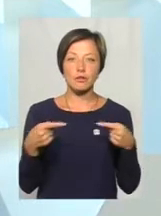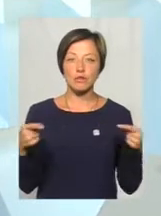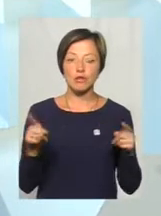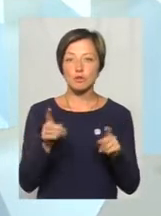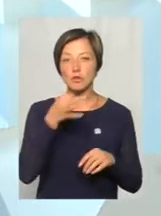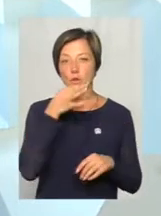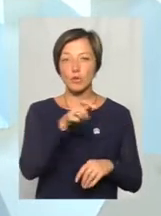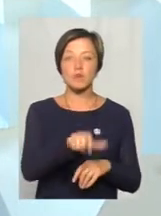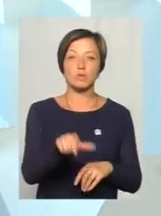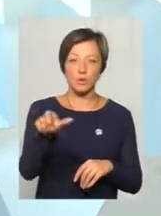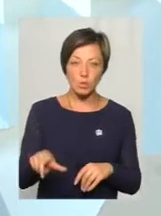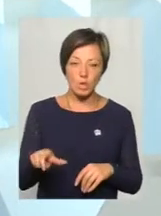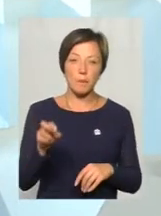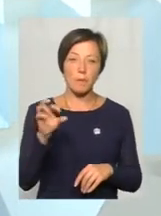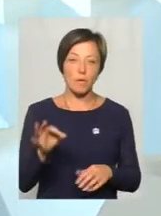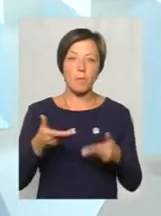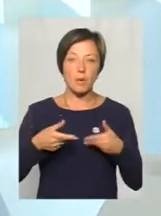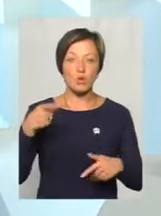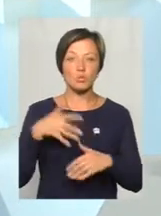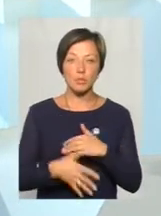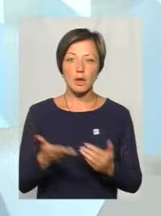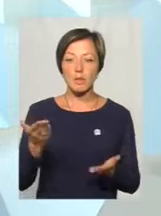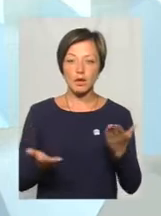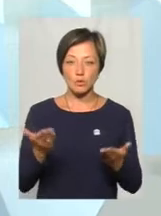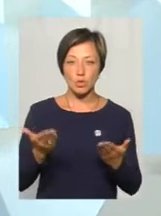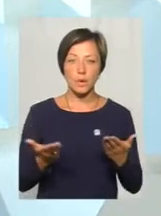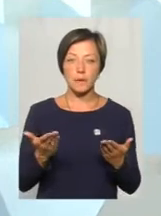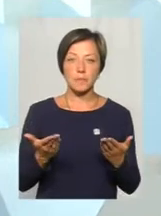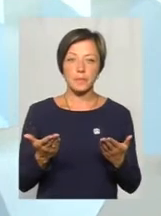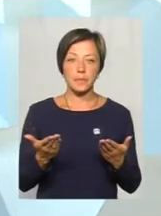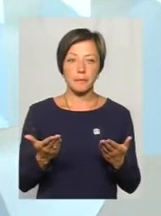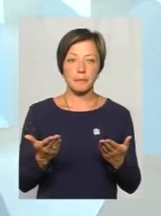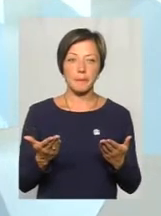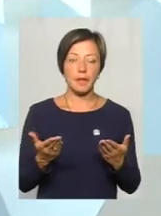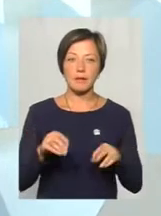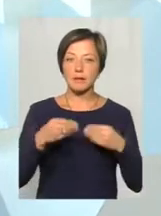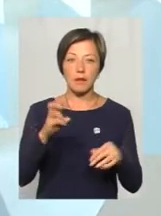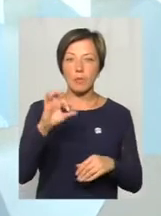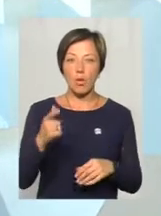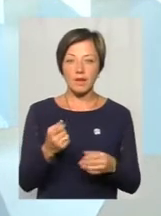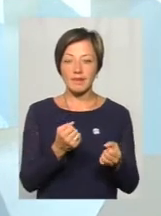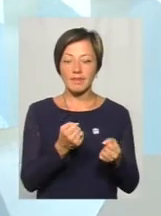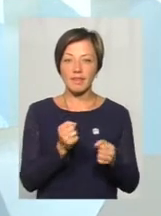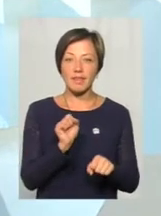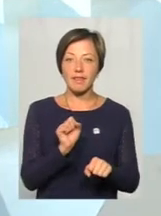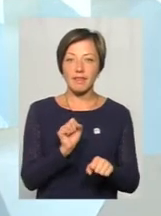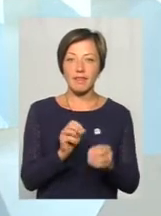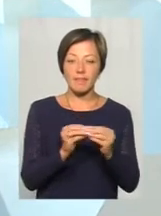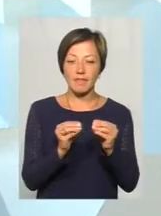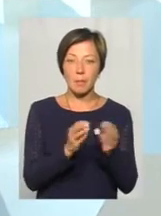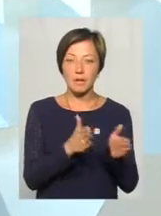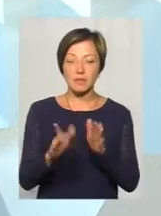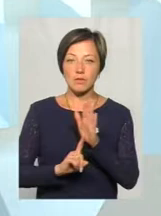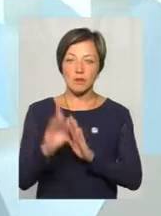сподобати це людям. Бо ми розуміємо, що якщо ми, не дай Боже, не втримали мережу починаючи з вересня